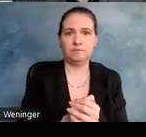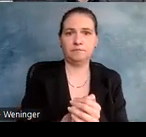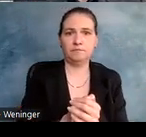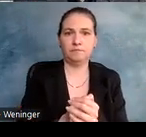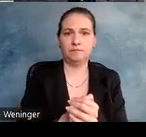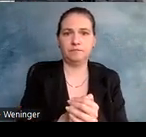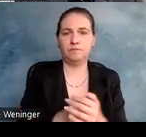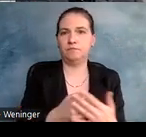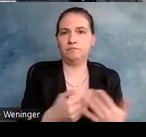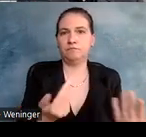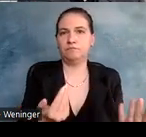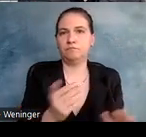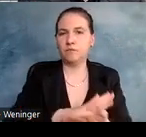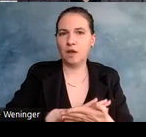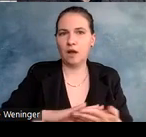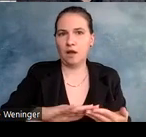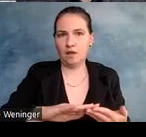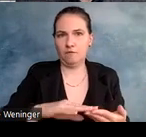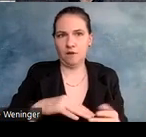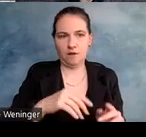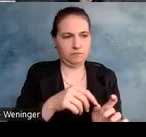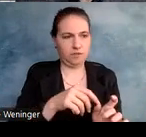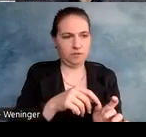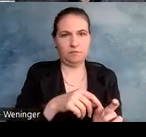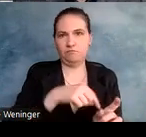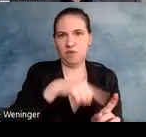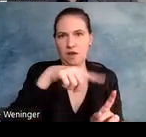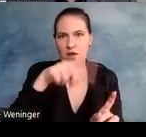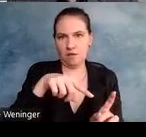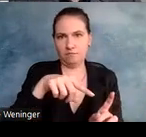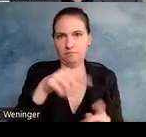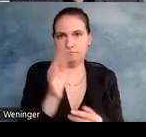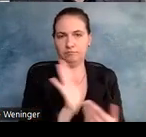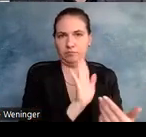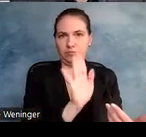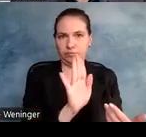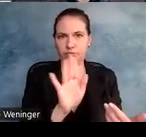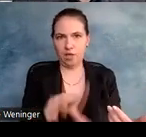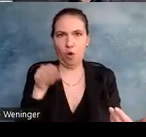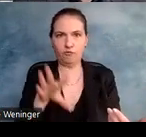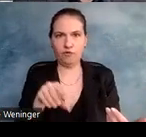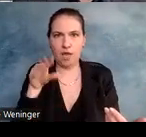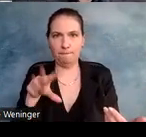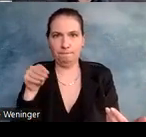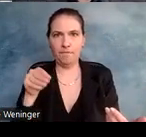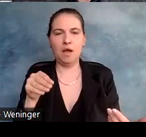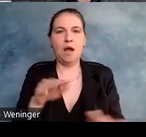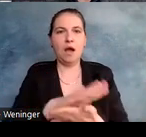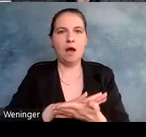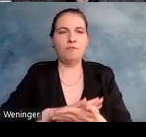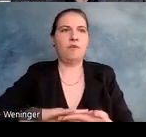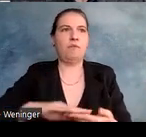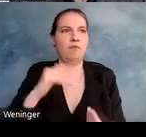einfach auf, wie man dieses Diagramm präsentieren würde. Am besten, man stellt sich vor, die Zuhörer und